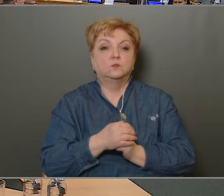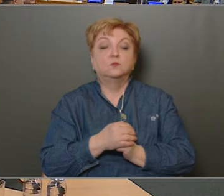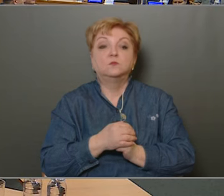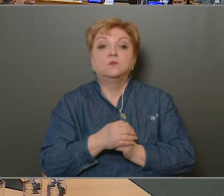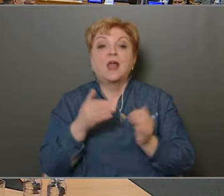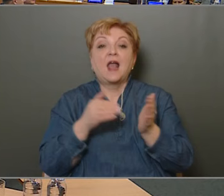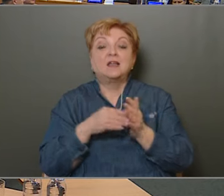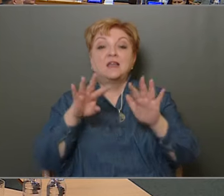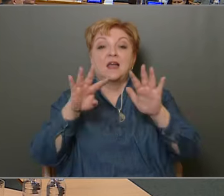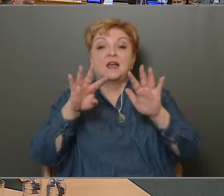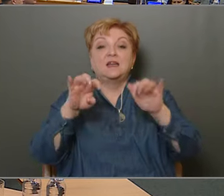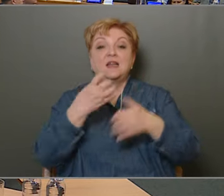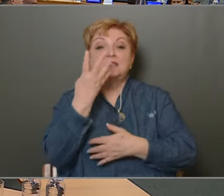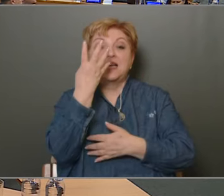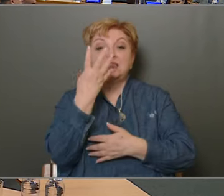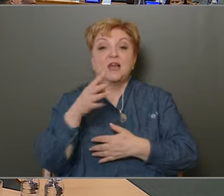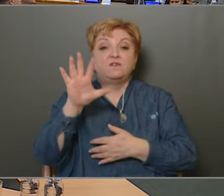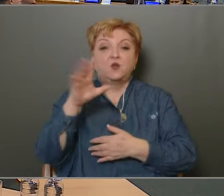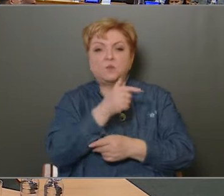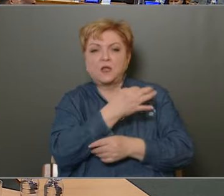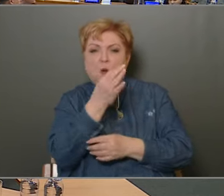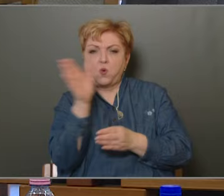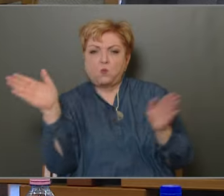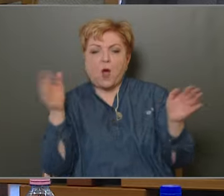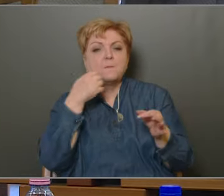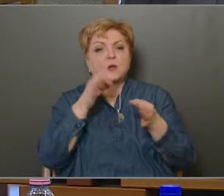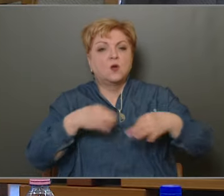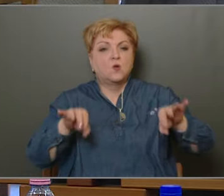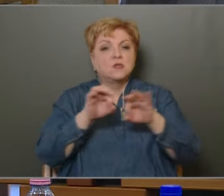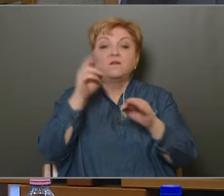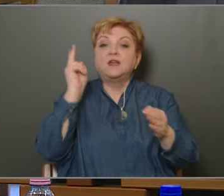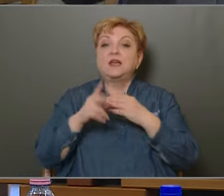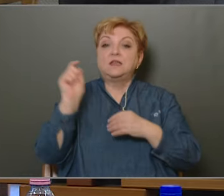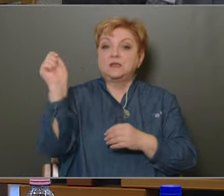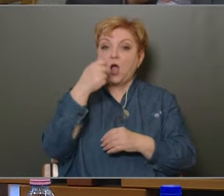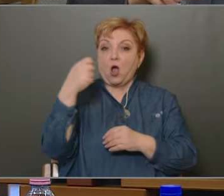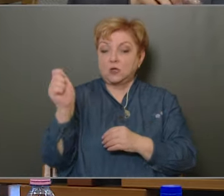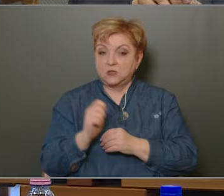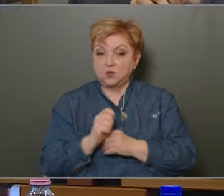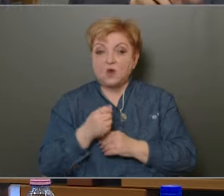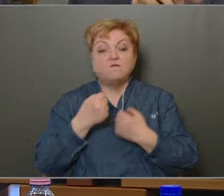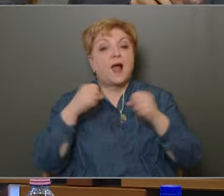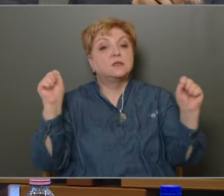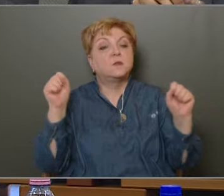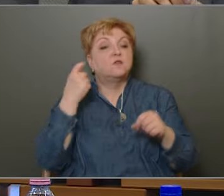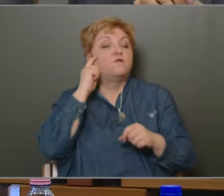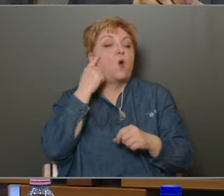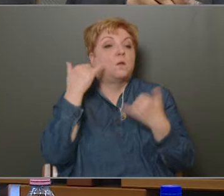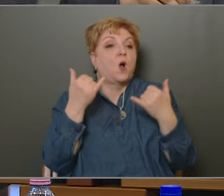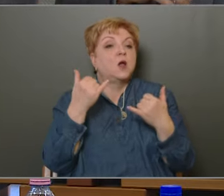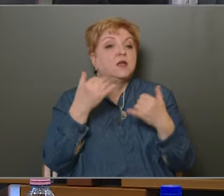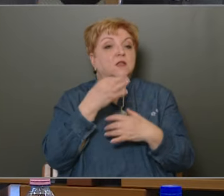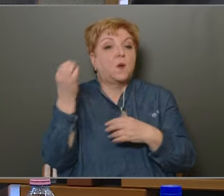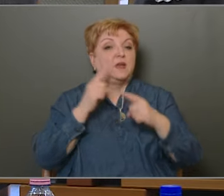1945-ben valamikor ezekben a napokban Magyarországon véget értek a harcok. A felszabadulás fogalma mai napig